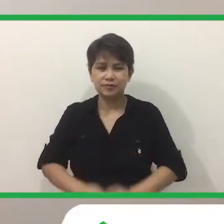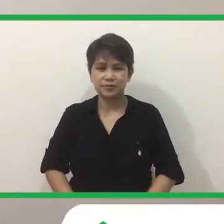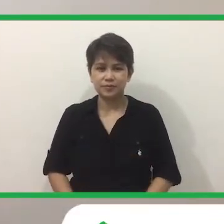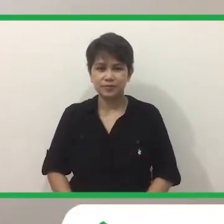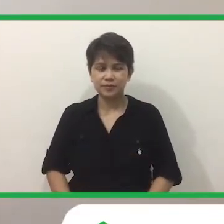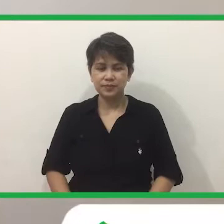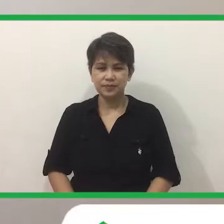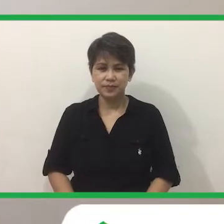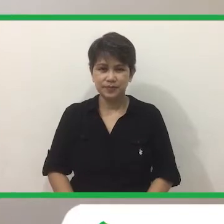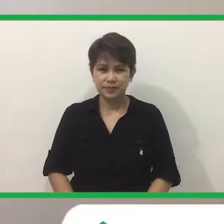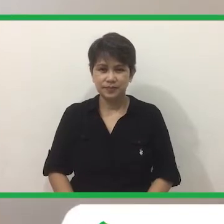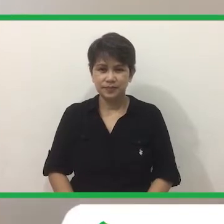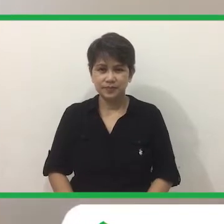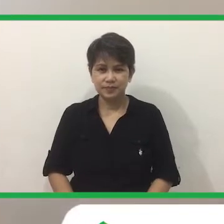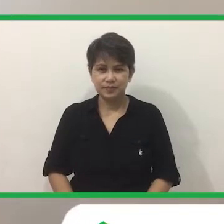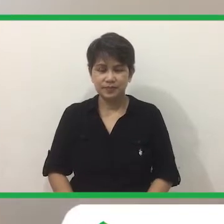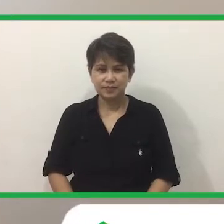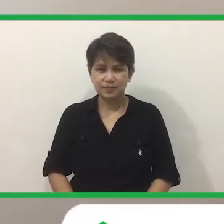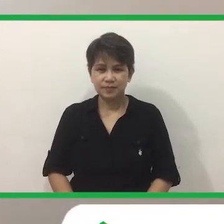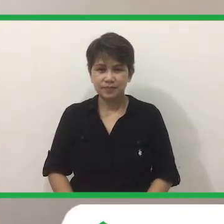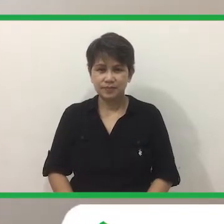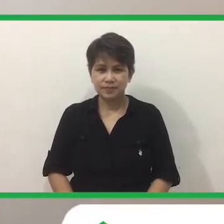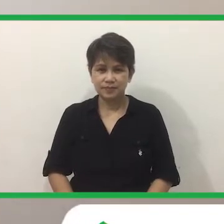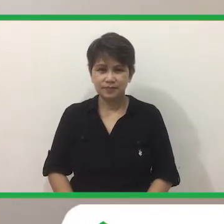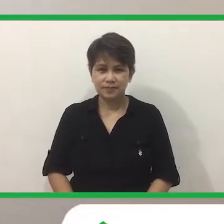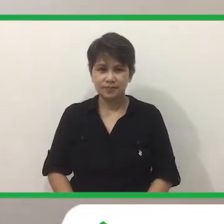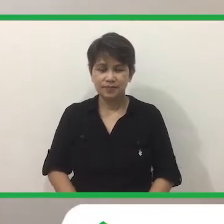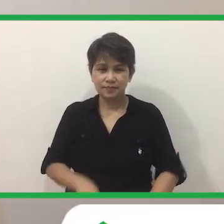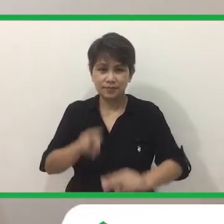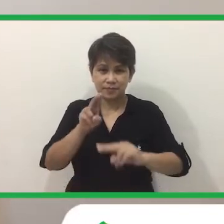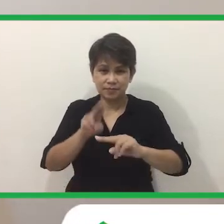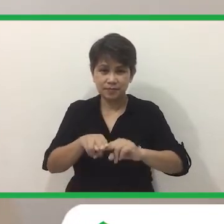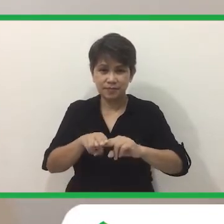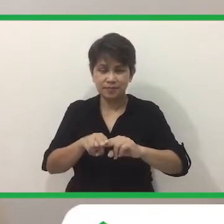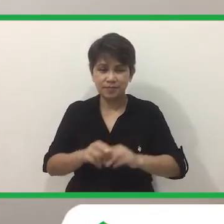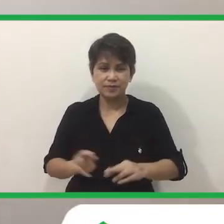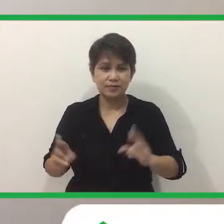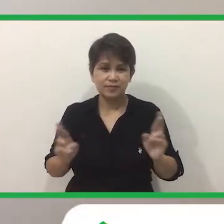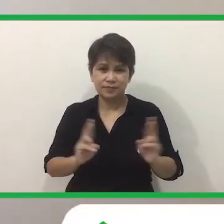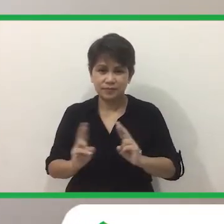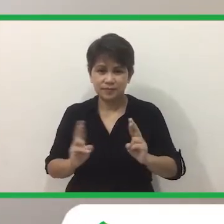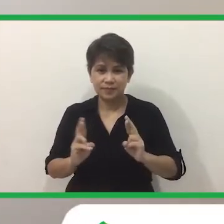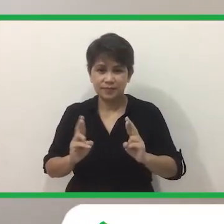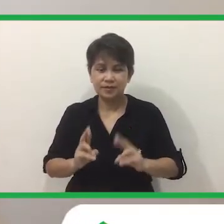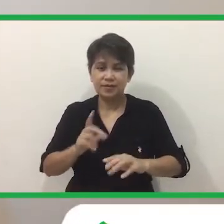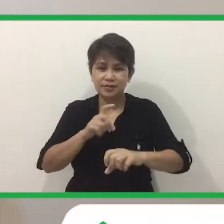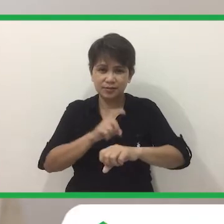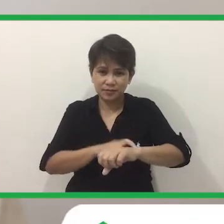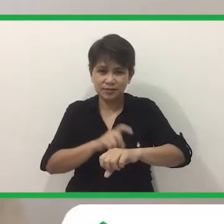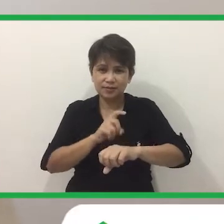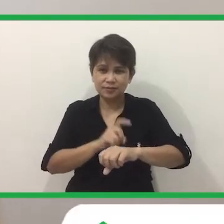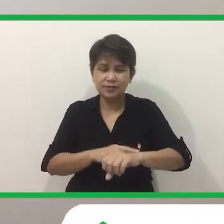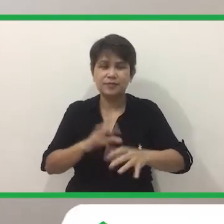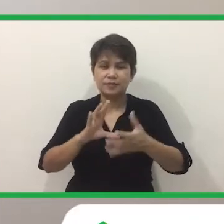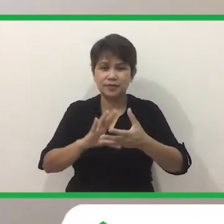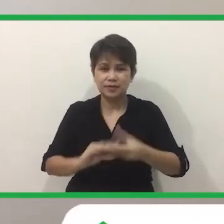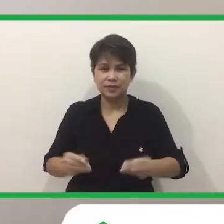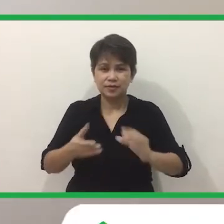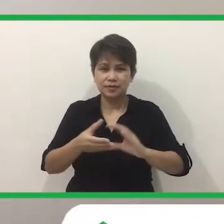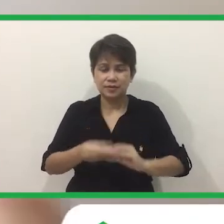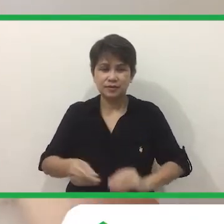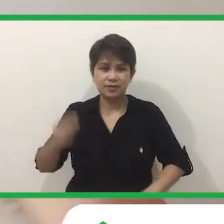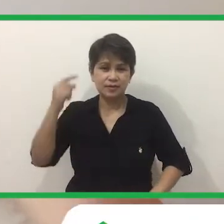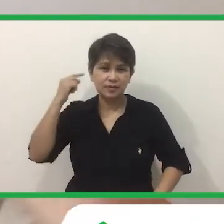One, two, three, and go! Maupo at paghanda, oras na ng